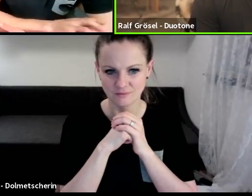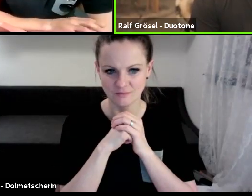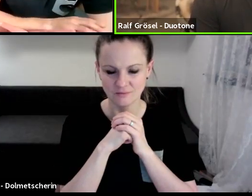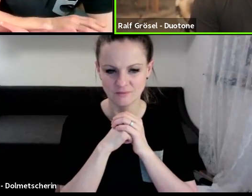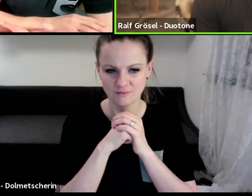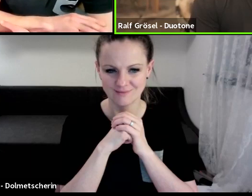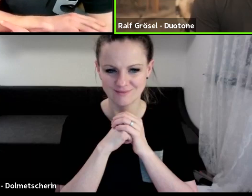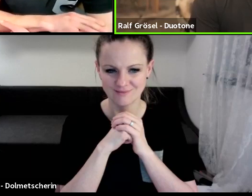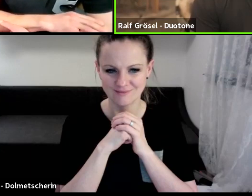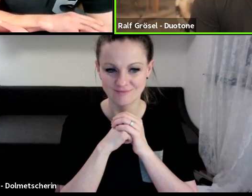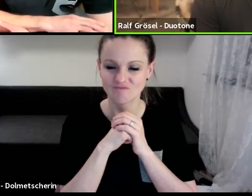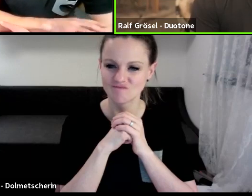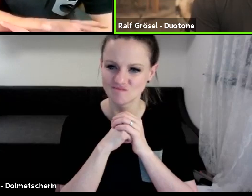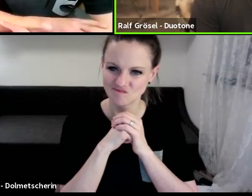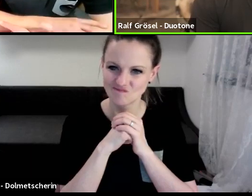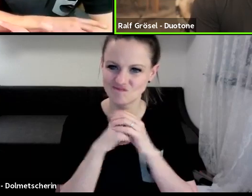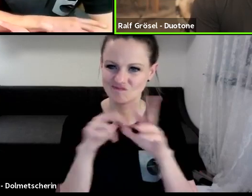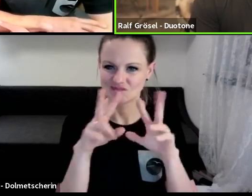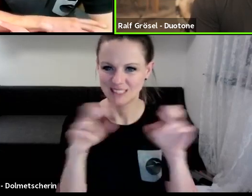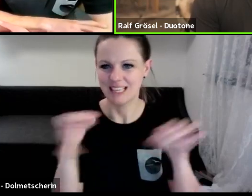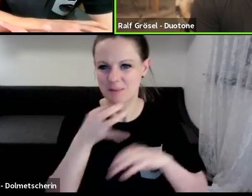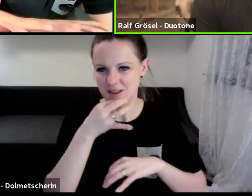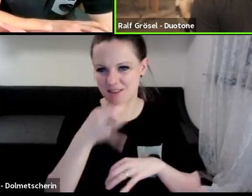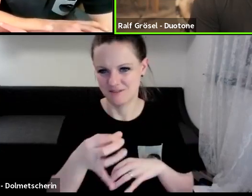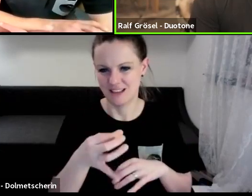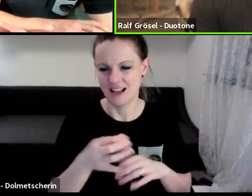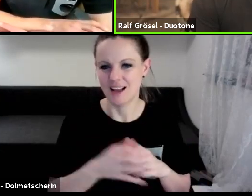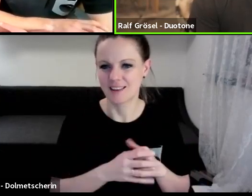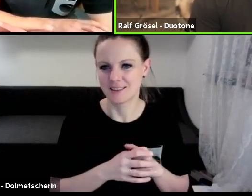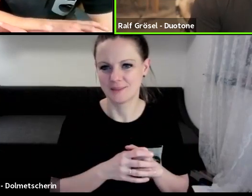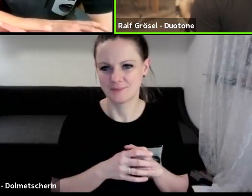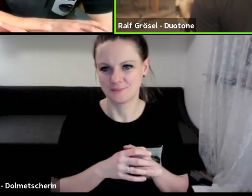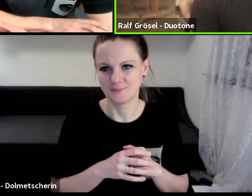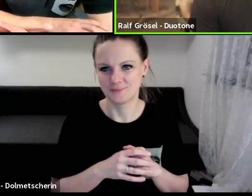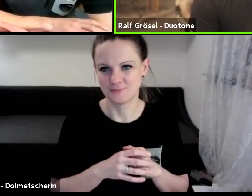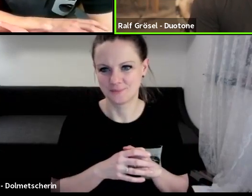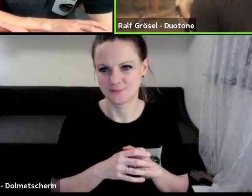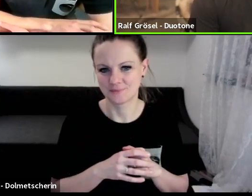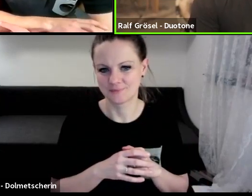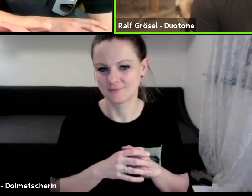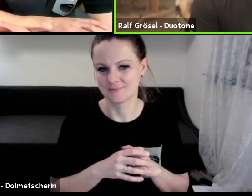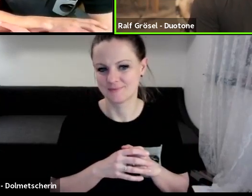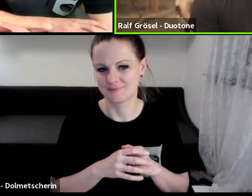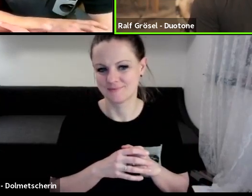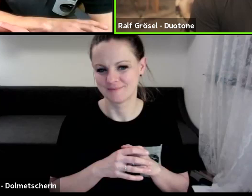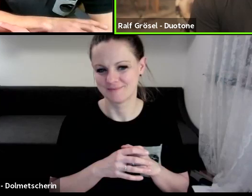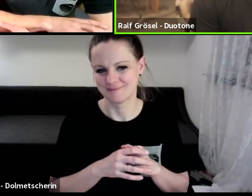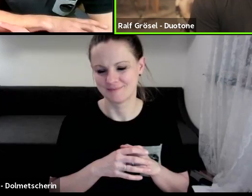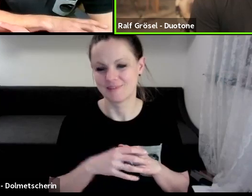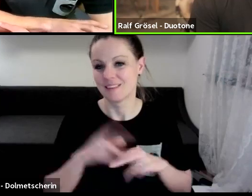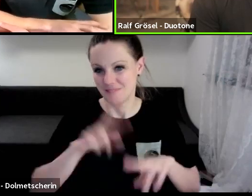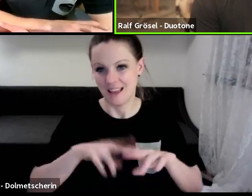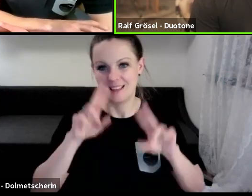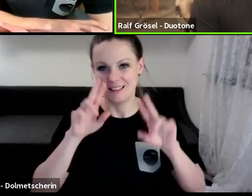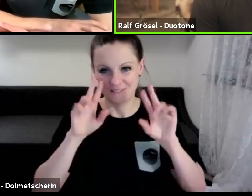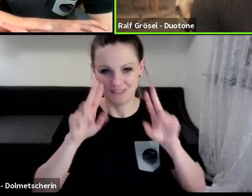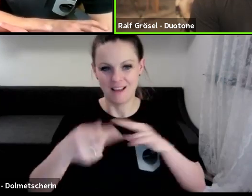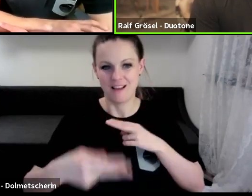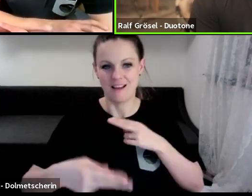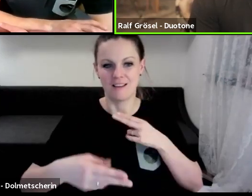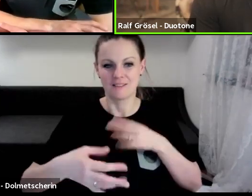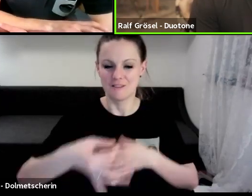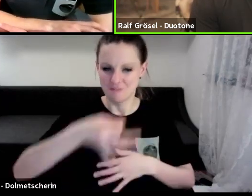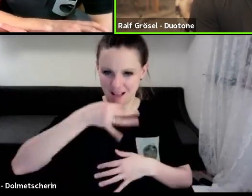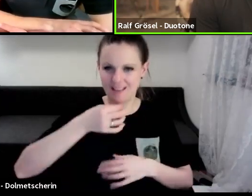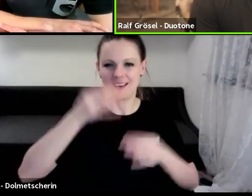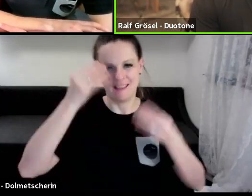das ist eine Frage, die, ich bin, wenn man mir eine Frage stellt, dann kriegt man eine ehrliche Antwort. Und das ist klipp und klar